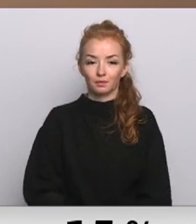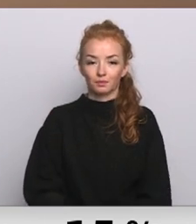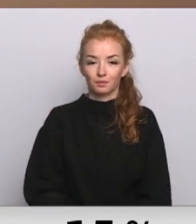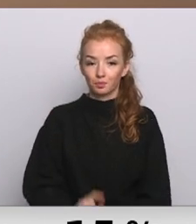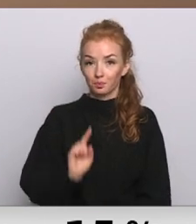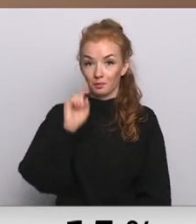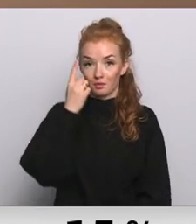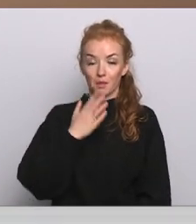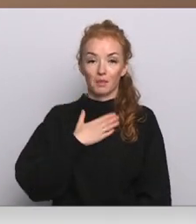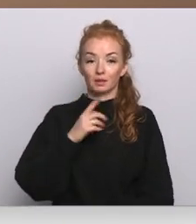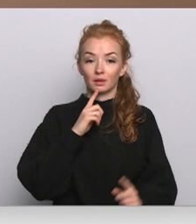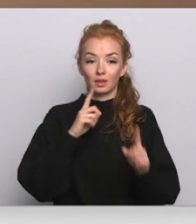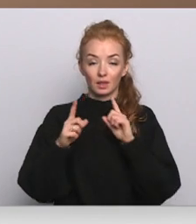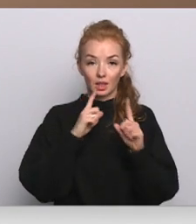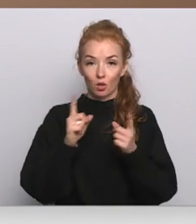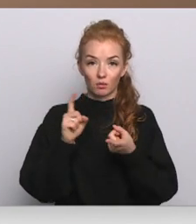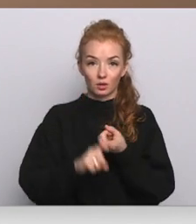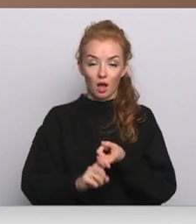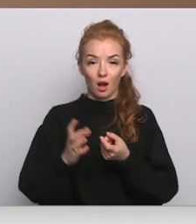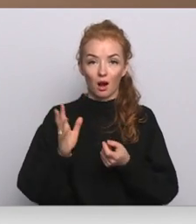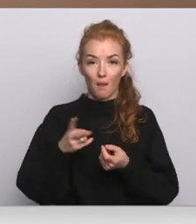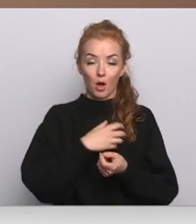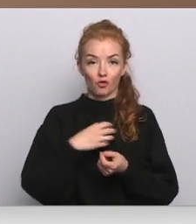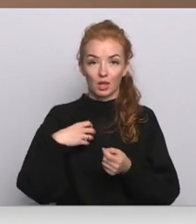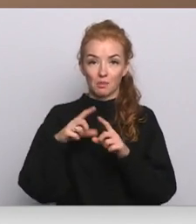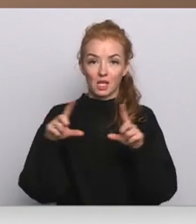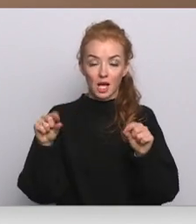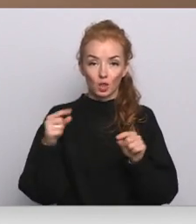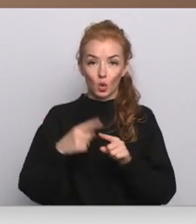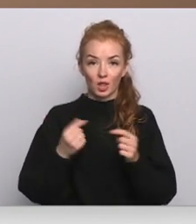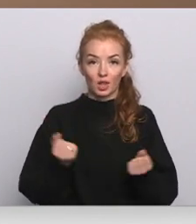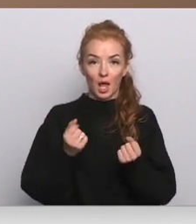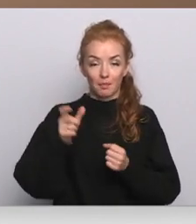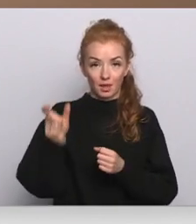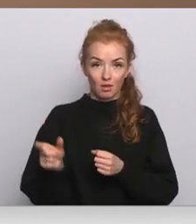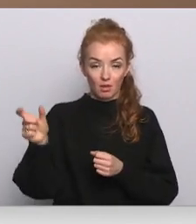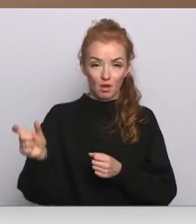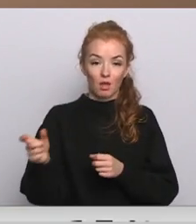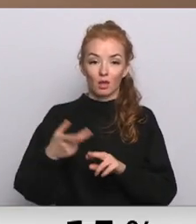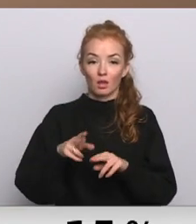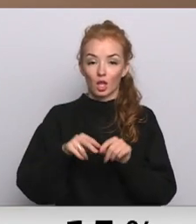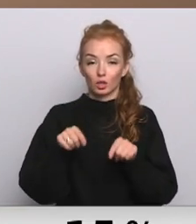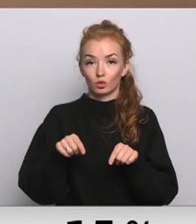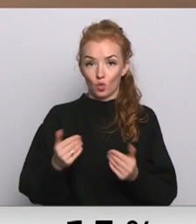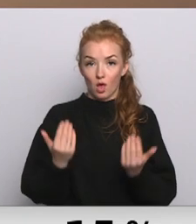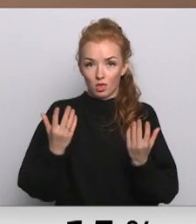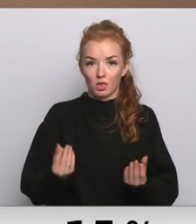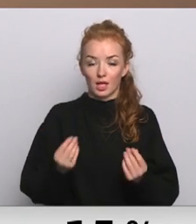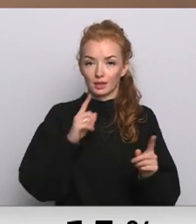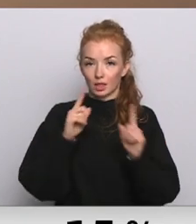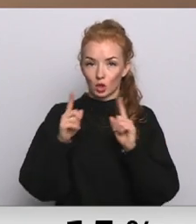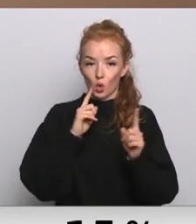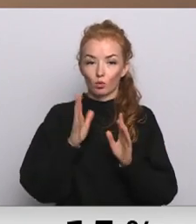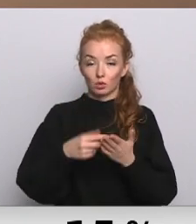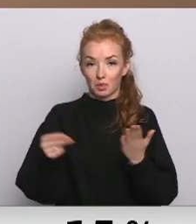pirmais mans rīkojums vairāk skara pašvaldības iestādes un attiecīgi arī pašvaldības darbinieks, tad šīs dienas rīkojums,